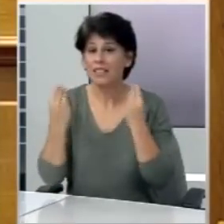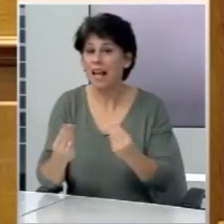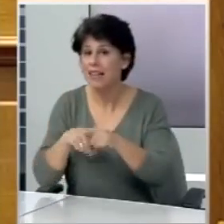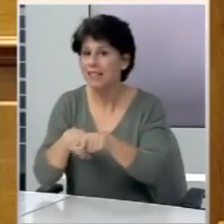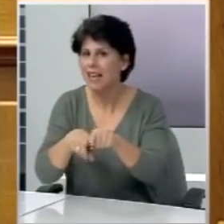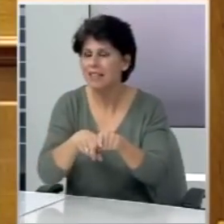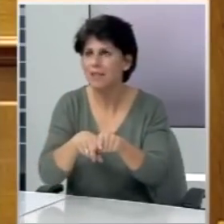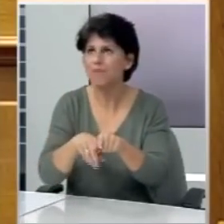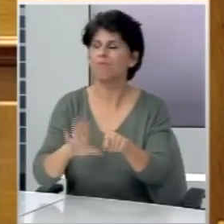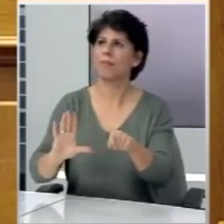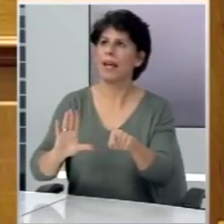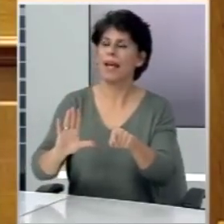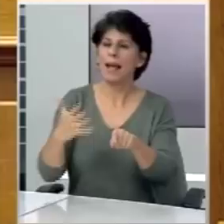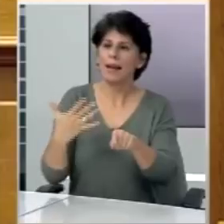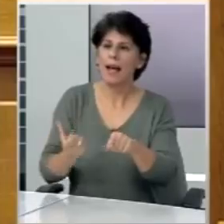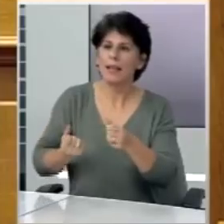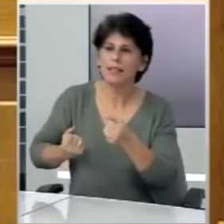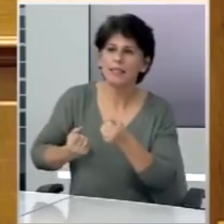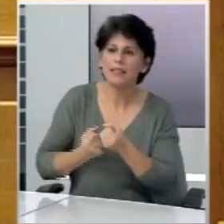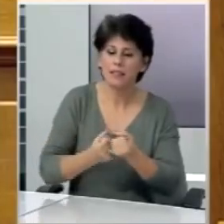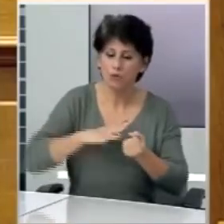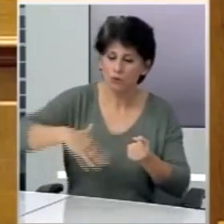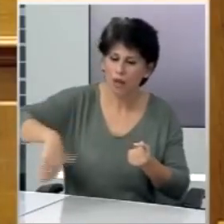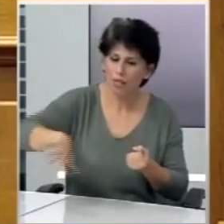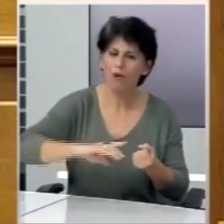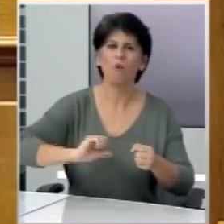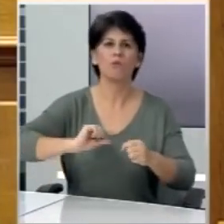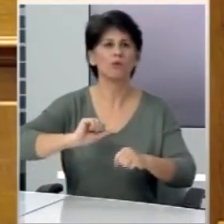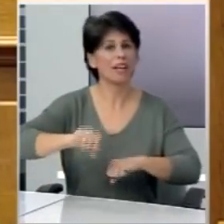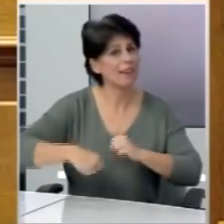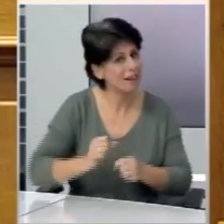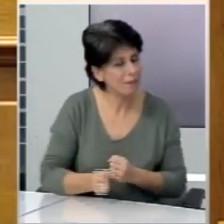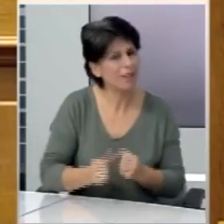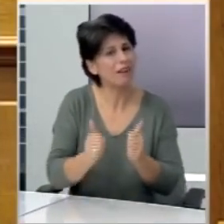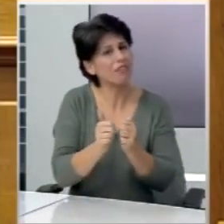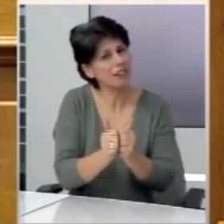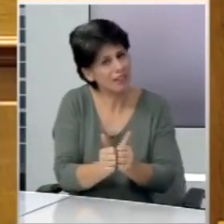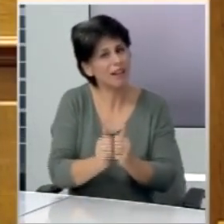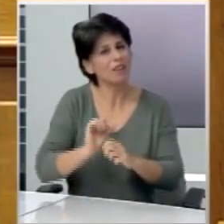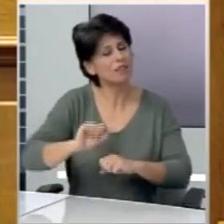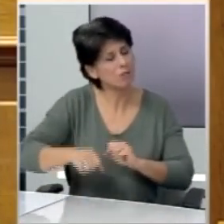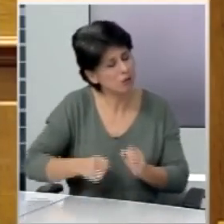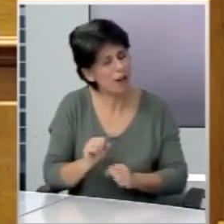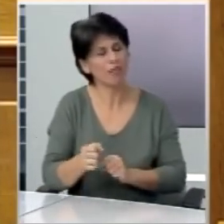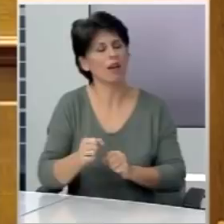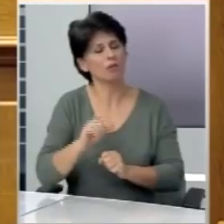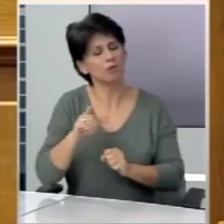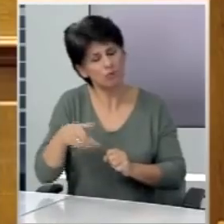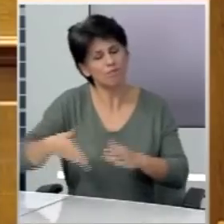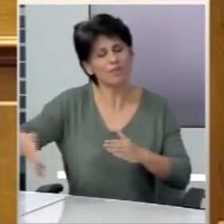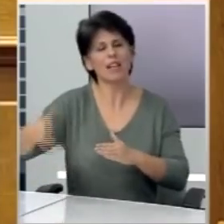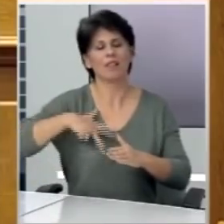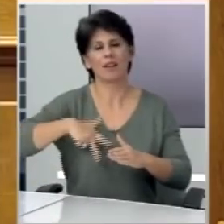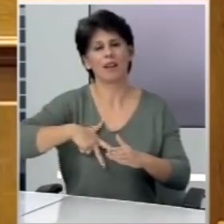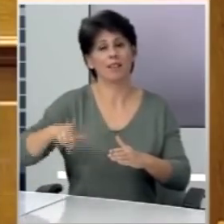όμως να στηρίζονται κυρίως στους λαούς, στα κινήματά τους, στη φιλία τους, στον αγώνα τους, σε αυτές τις χώρες.